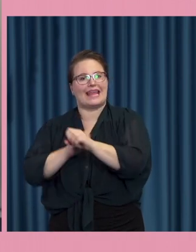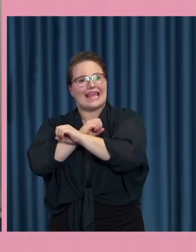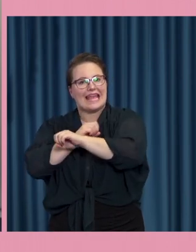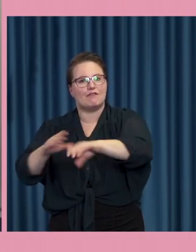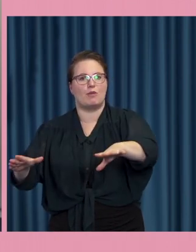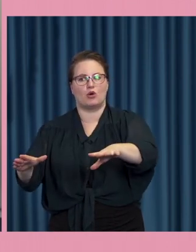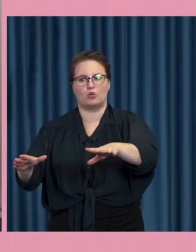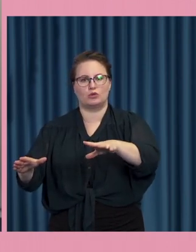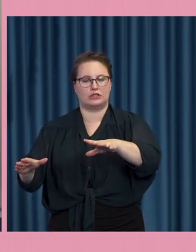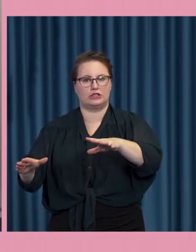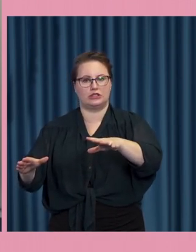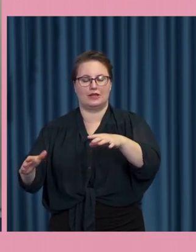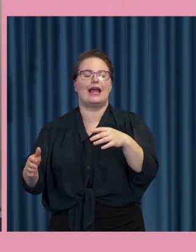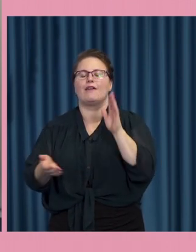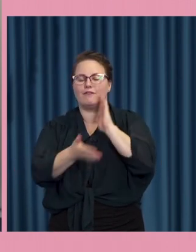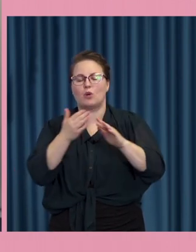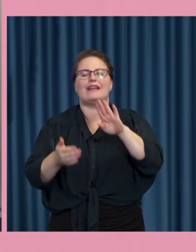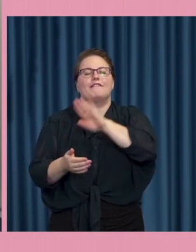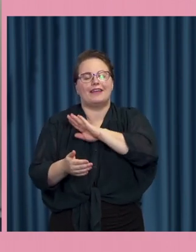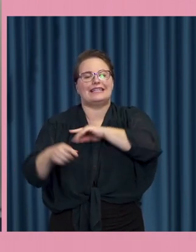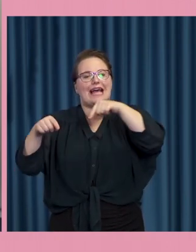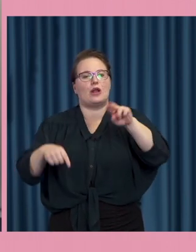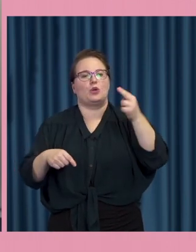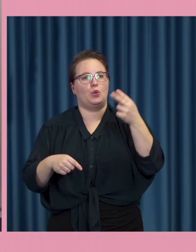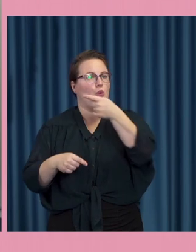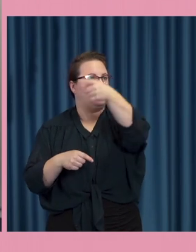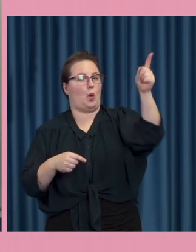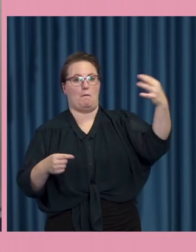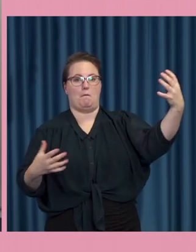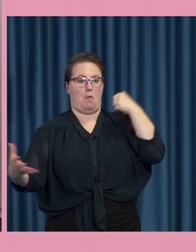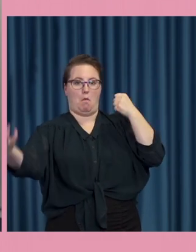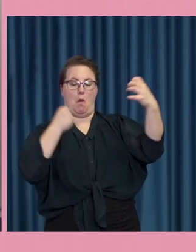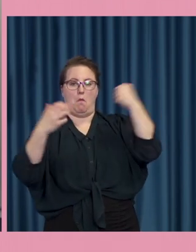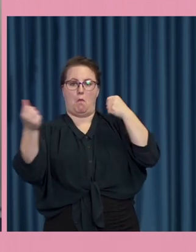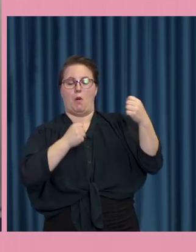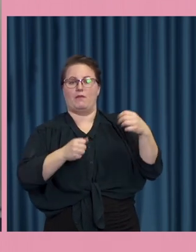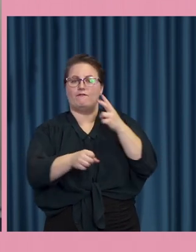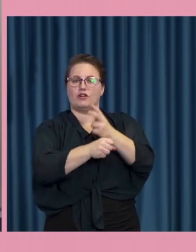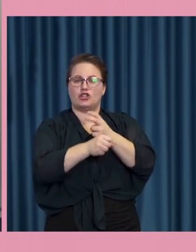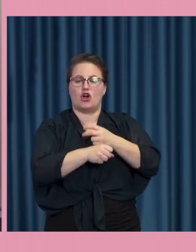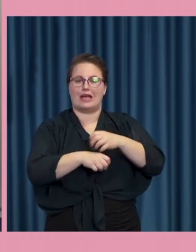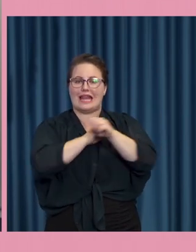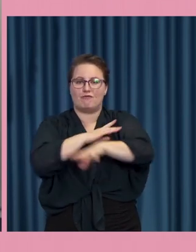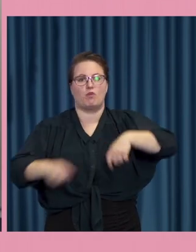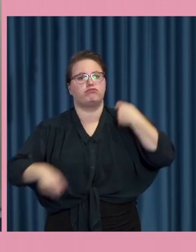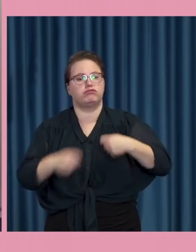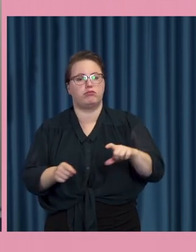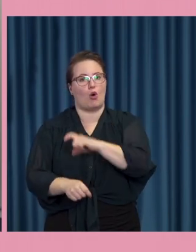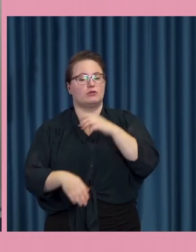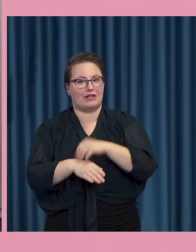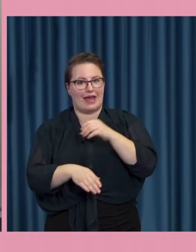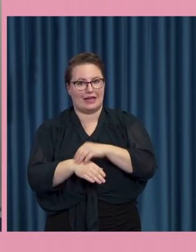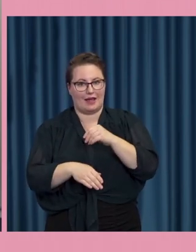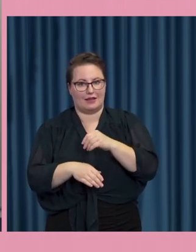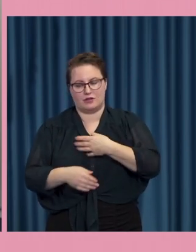informationsangrepp mot Sverige och det kommer ju lära människor hur man gör och hur man ska använda